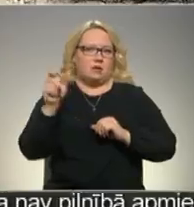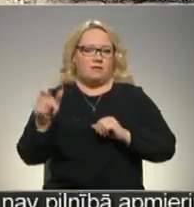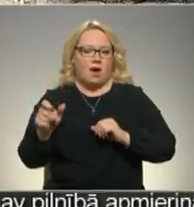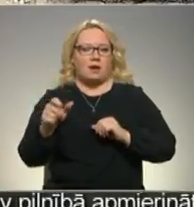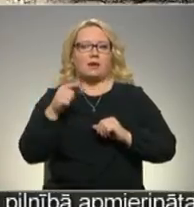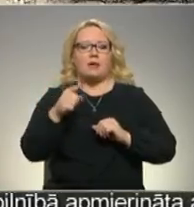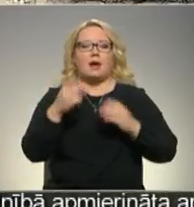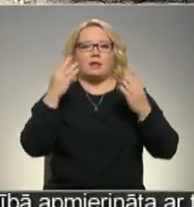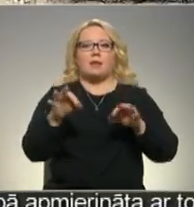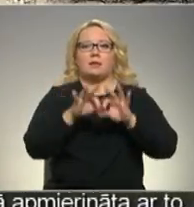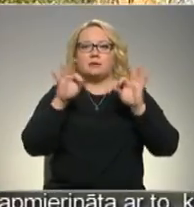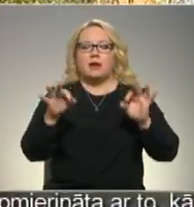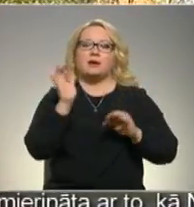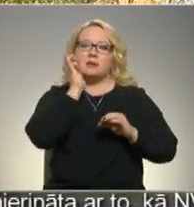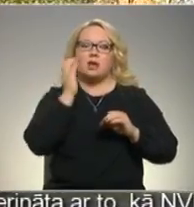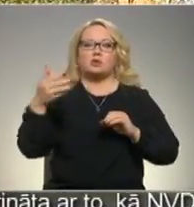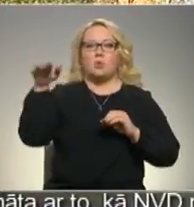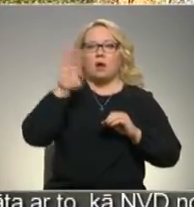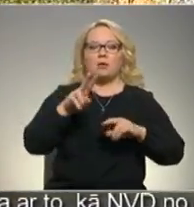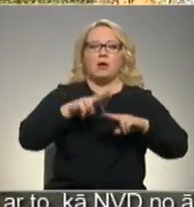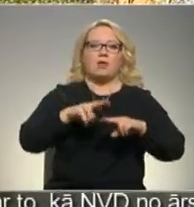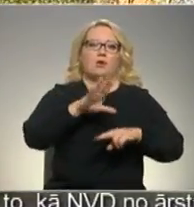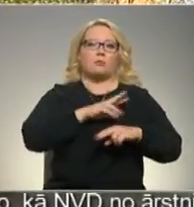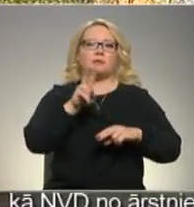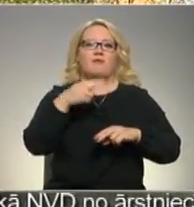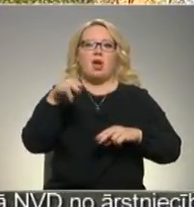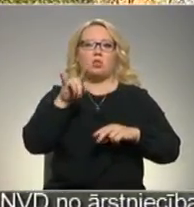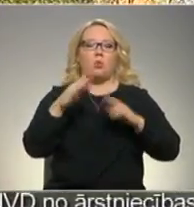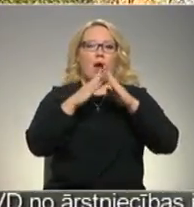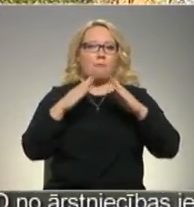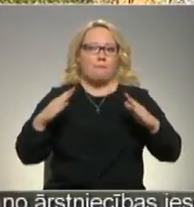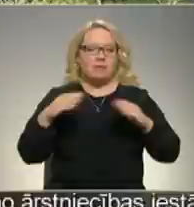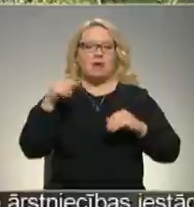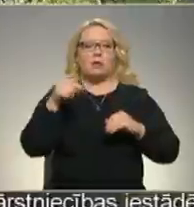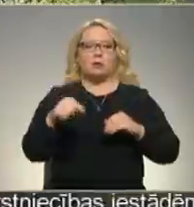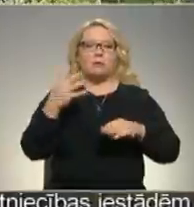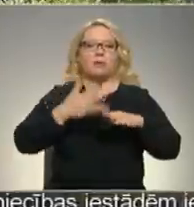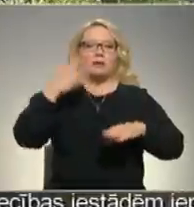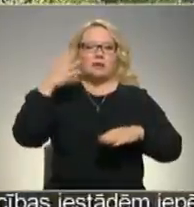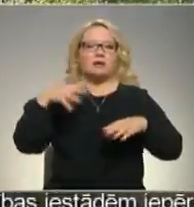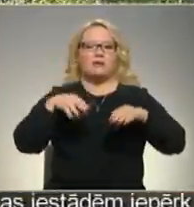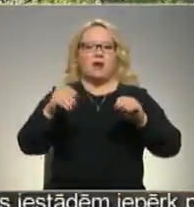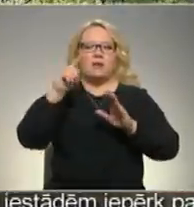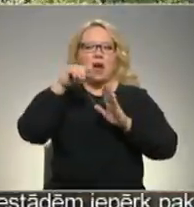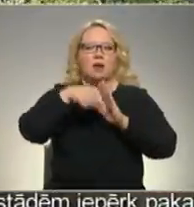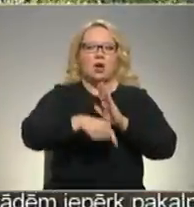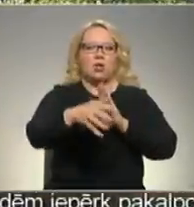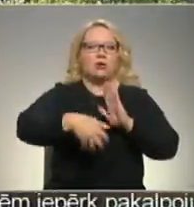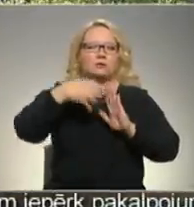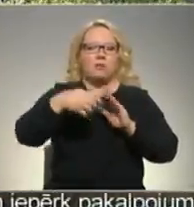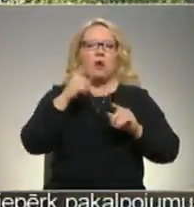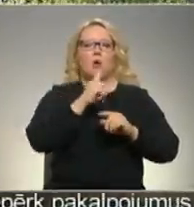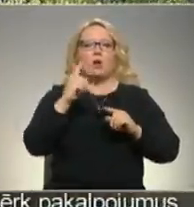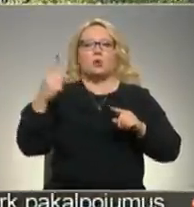Vendudiena cesīs sākās tieši Riekstu kalnā, vietā, kur bijusi venda apmetne. Tur gadu laikā pietas reizi sveikt arheoloģiski izrakumi, katru reizi